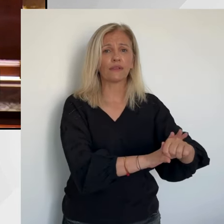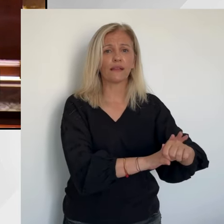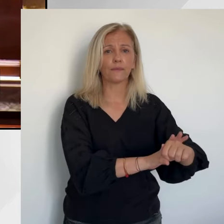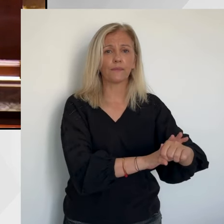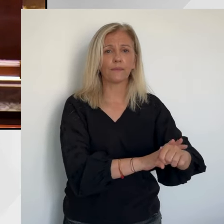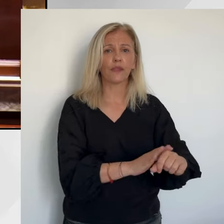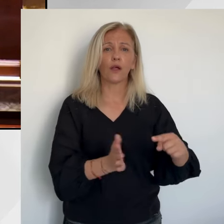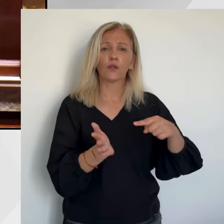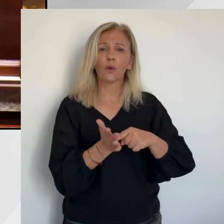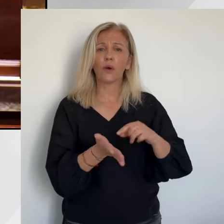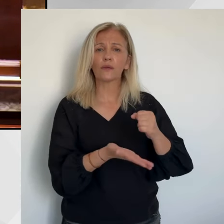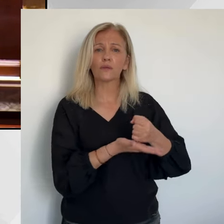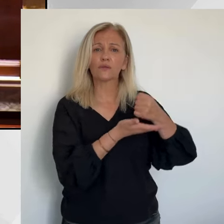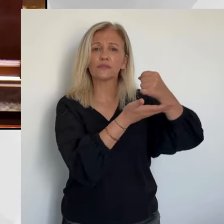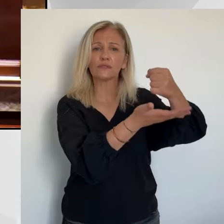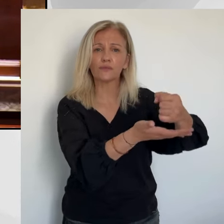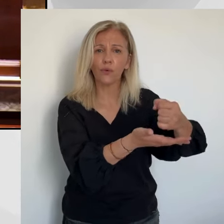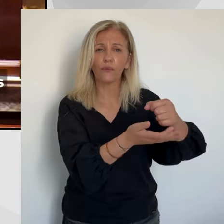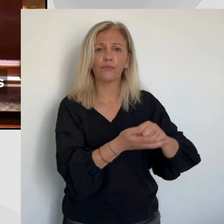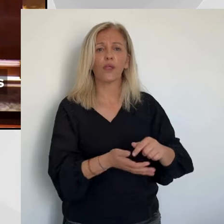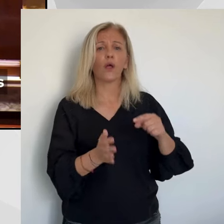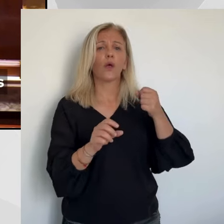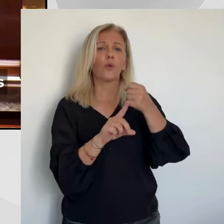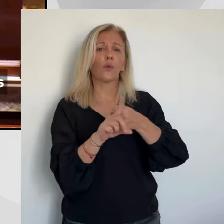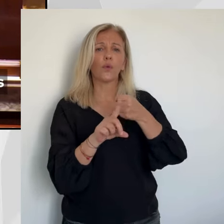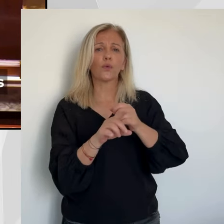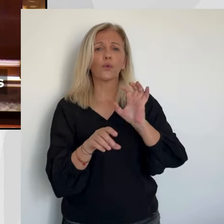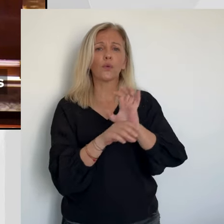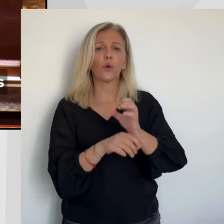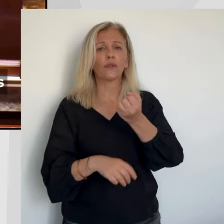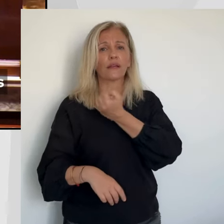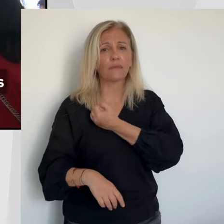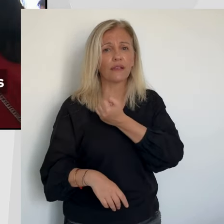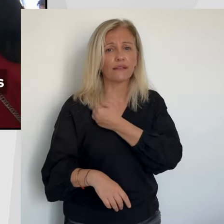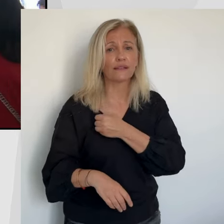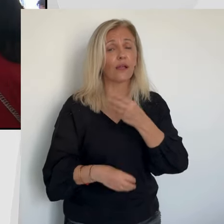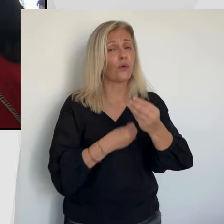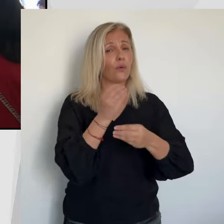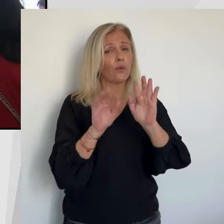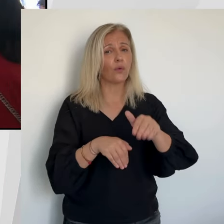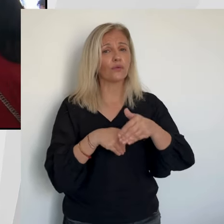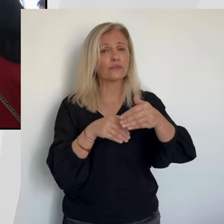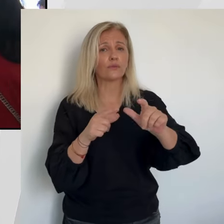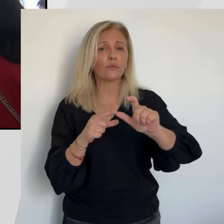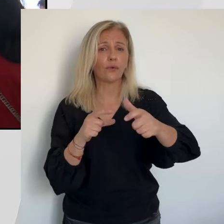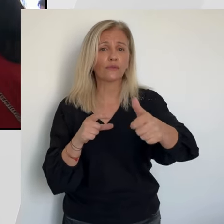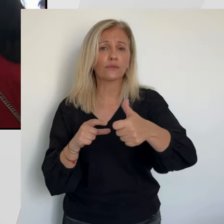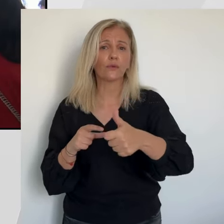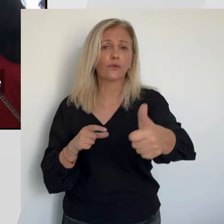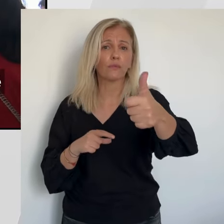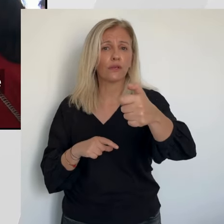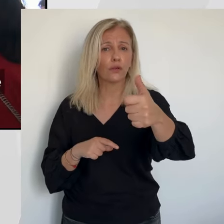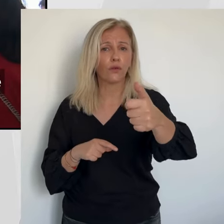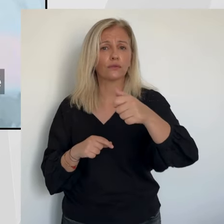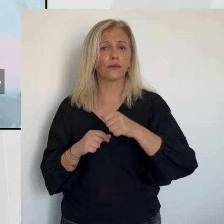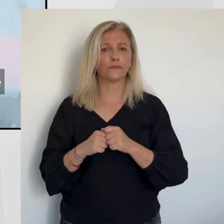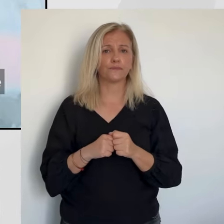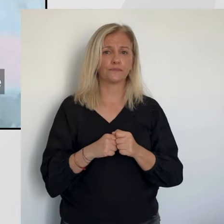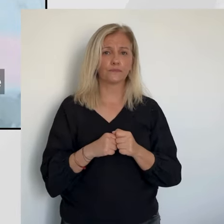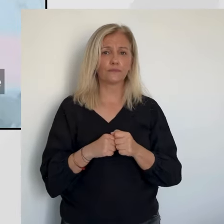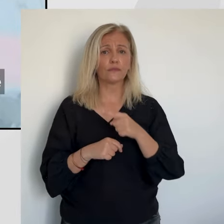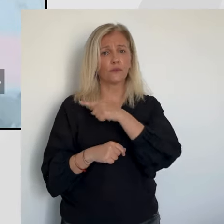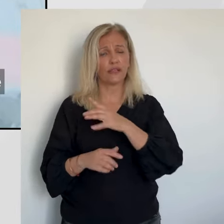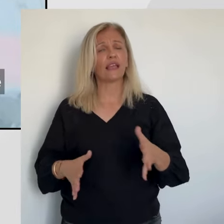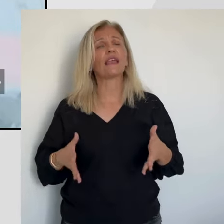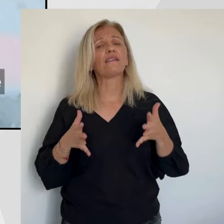bien la co-signature du projet d'un CHU pour la Corse. Laurent Marcange a également évoqué ses priorités pour l'avenir, en cas de réélection, comme les droits de succession, la